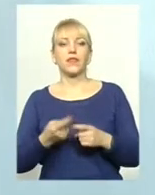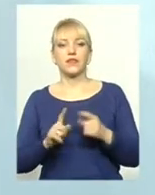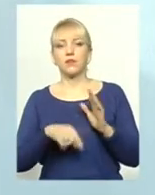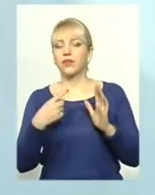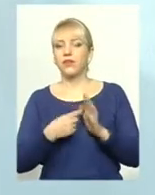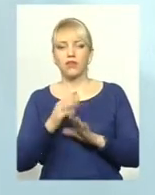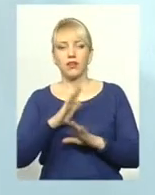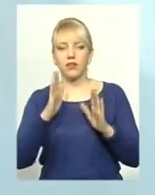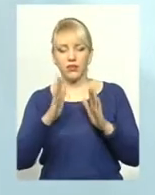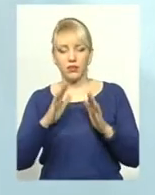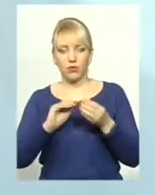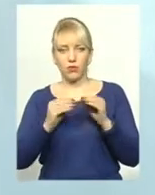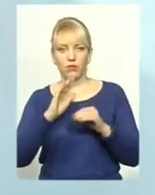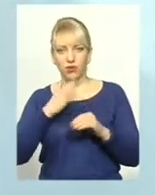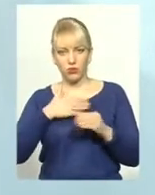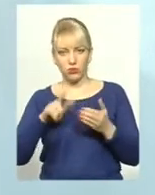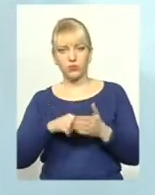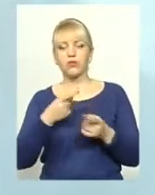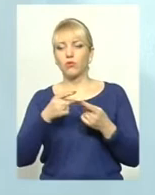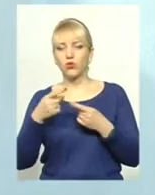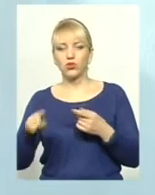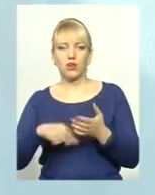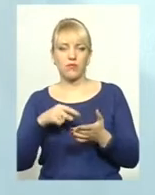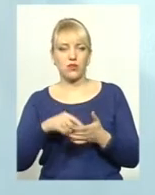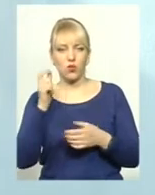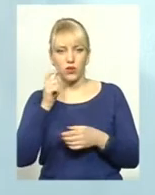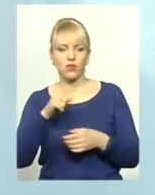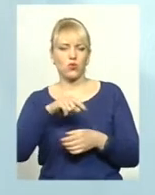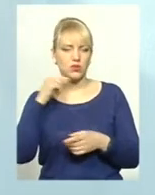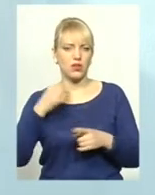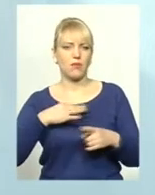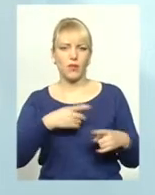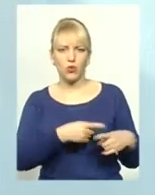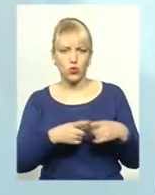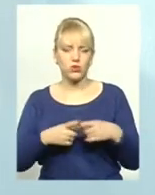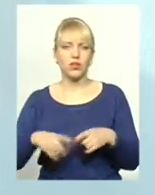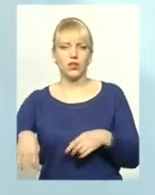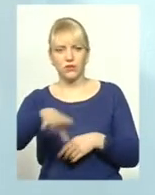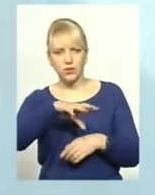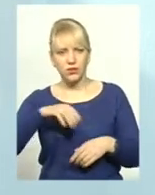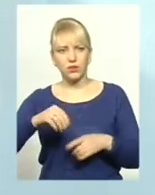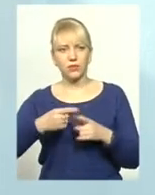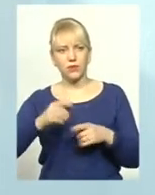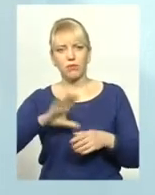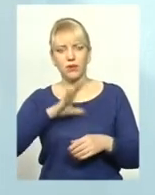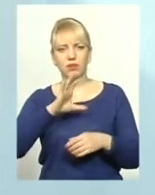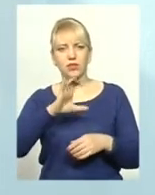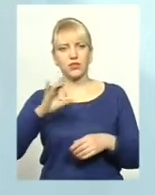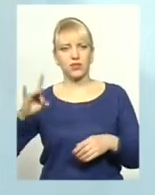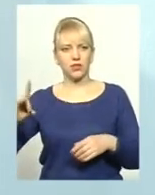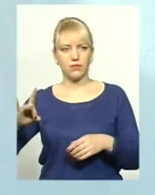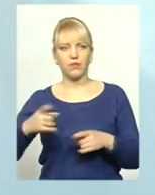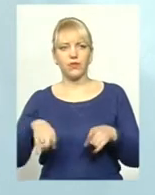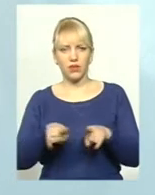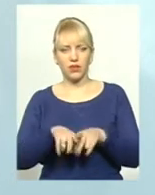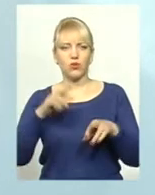проблема нашого міста, це і в інших містах України, Росії, Білорусі, це по всьому колишньому Радянському Союзу